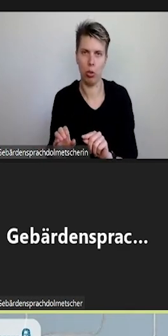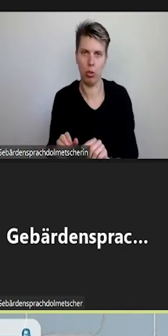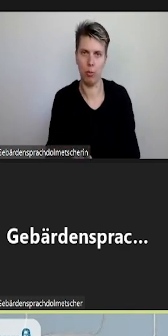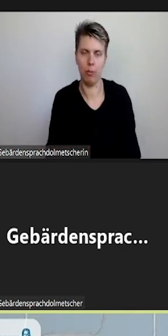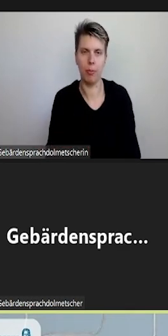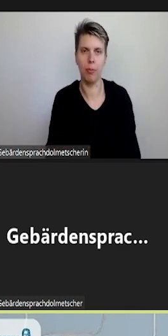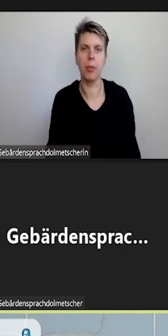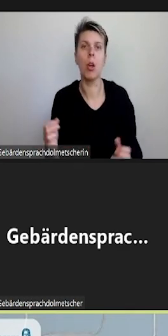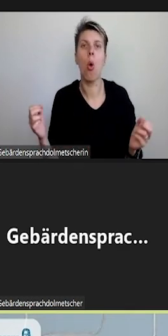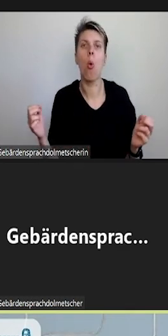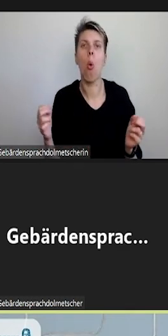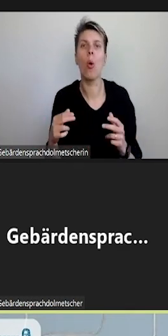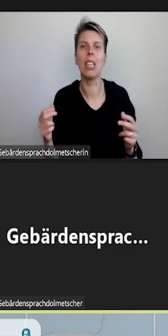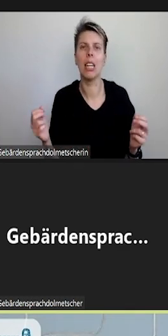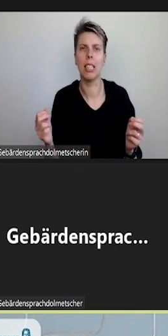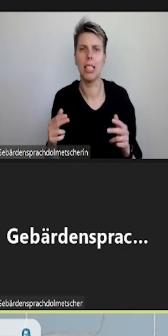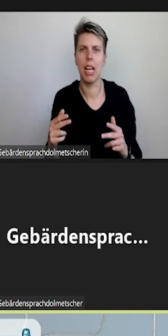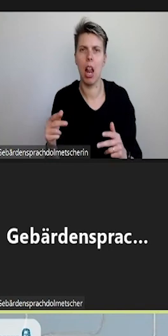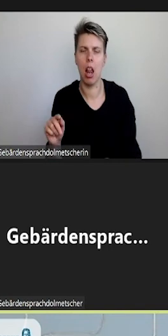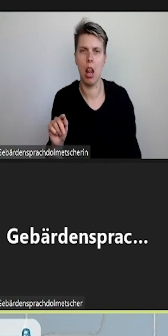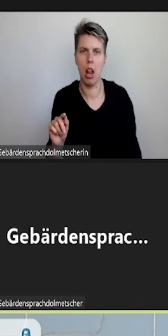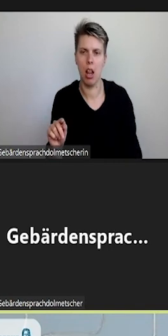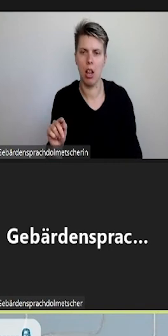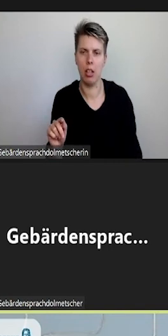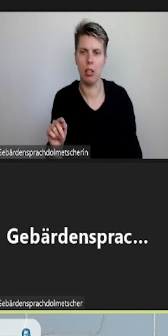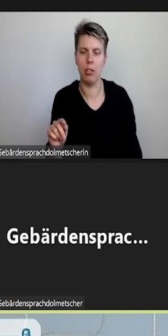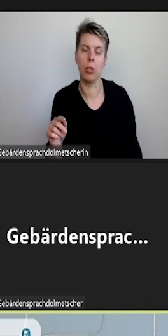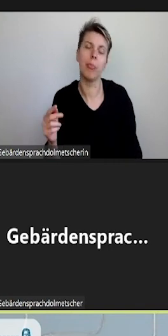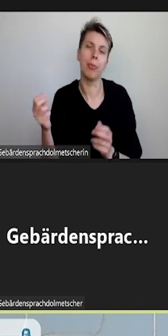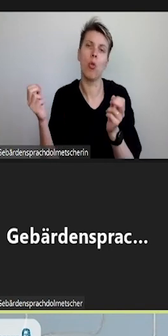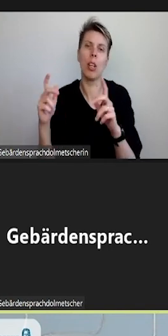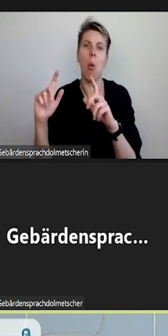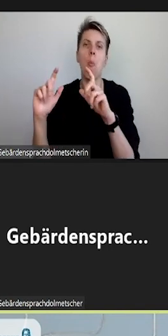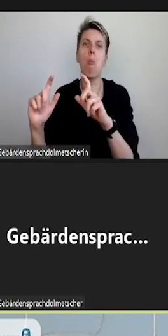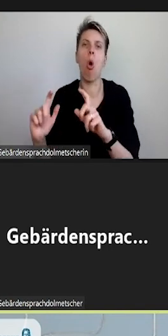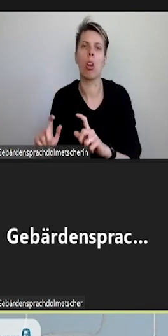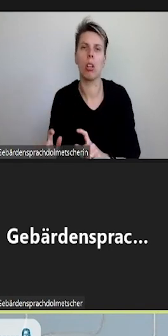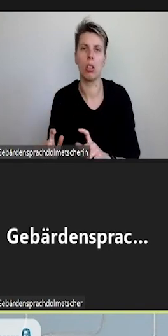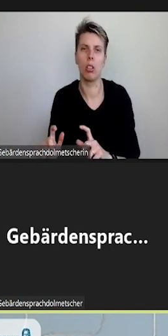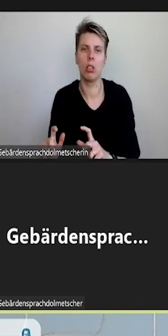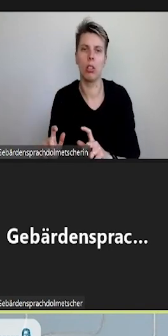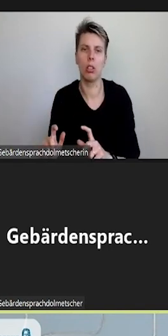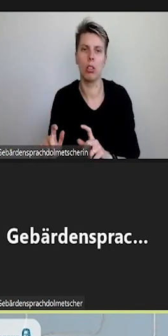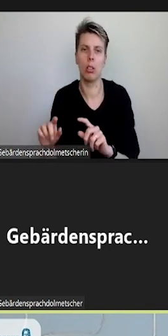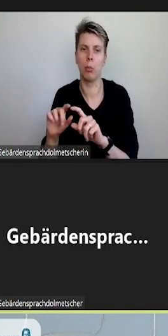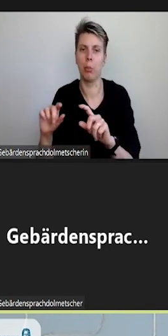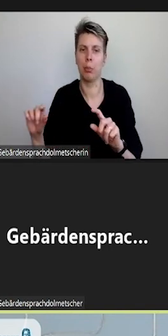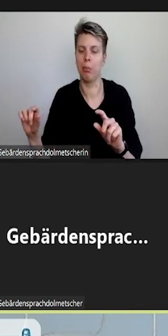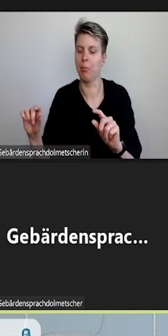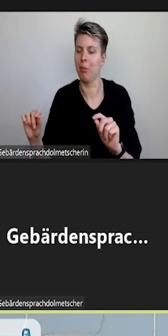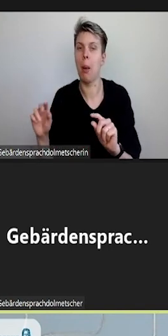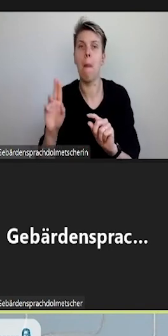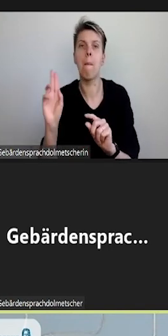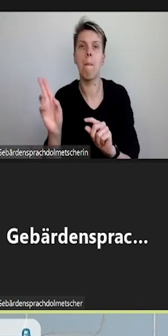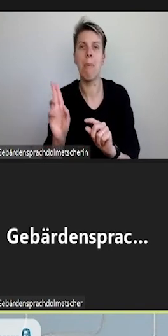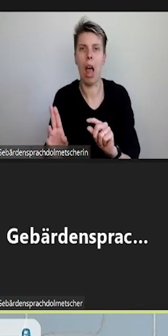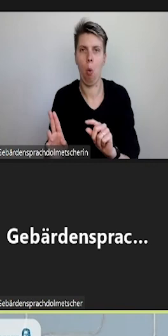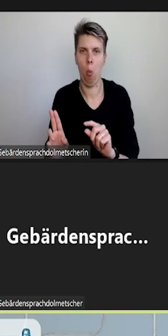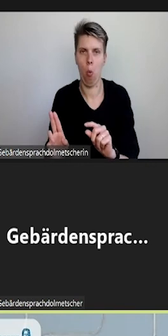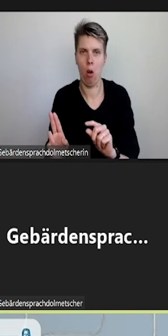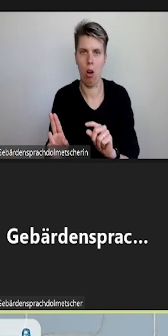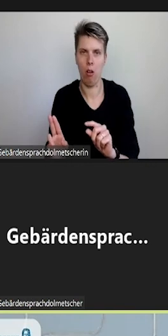Untertitel, die jeweiligen Untertitelblöcke sind blau hinterlegt. Nur der